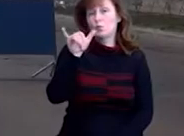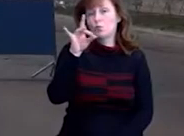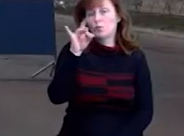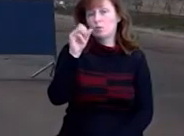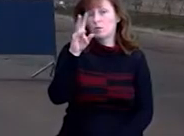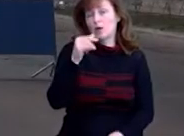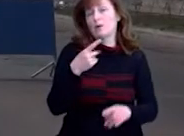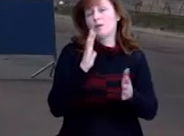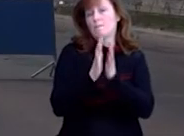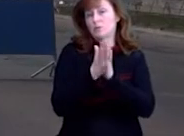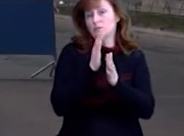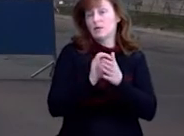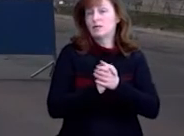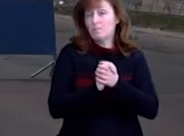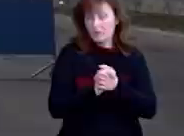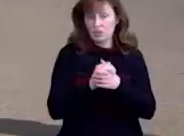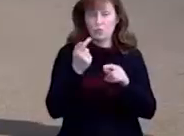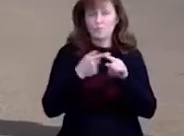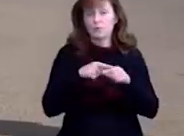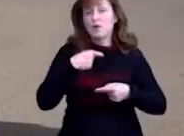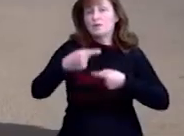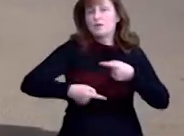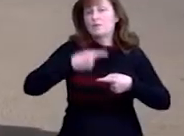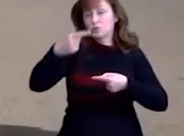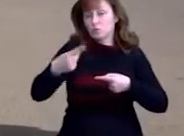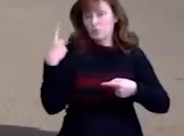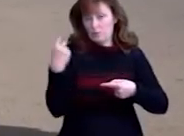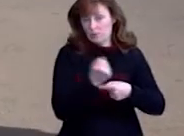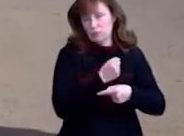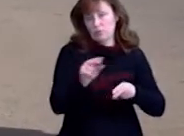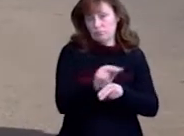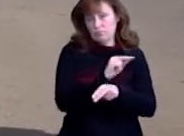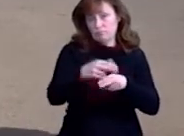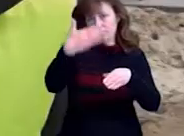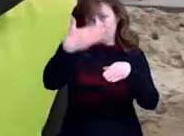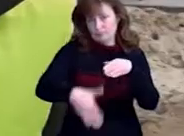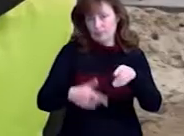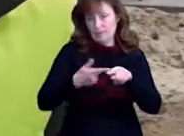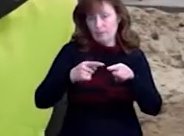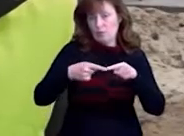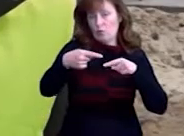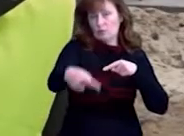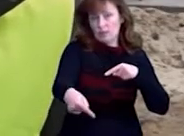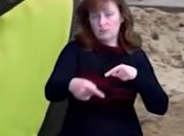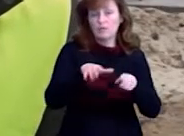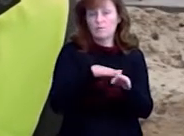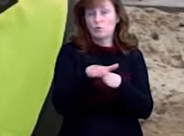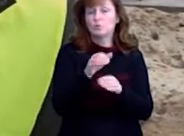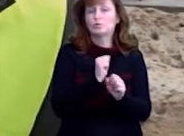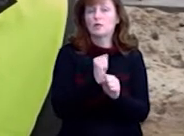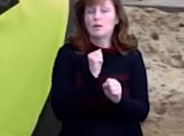Перехрестя вулиць Київської та Гончої на наступному тижні закриють повністю, каже Ігор Грищенко. Будуть виконуватись роботи по